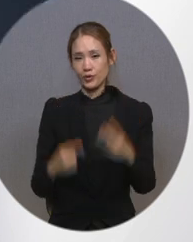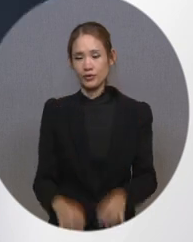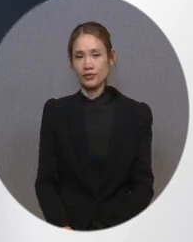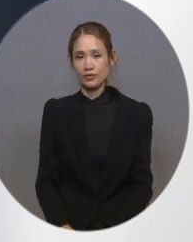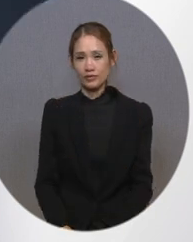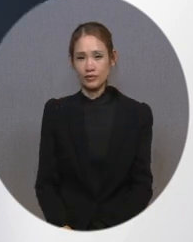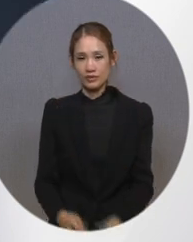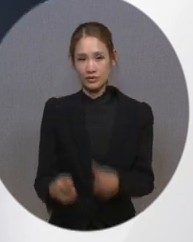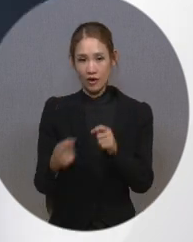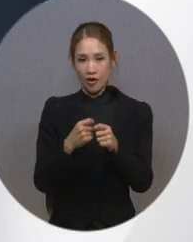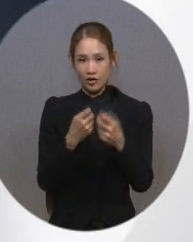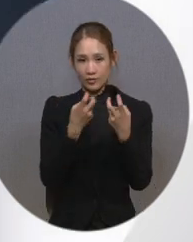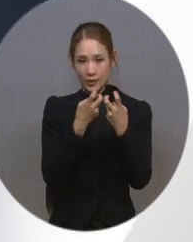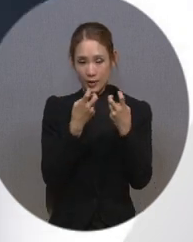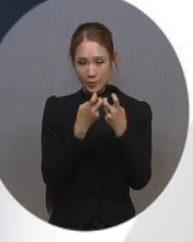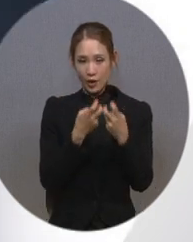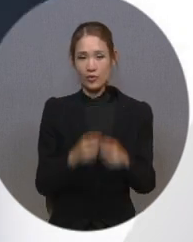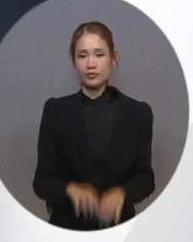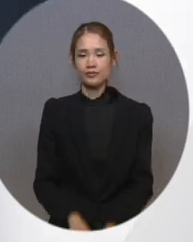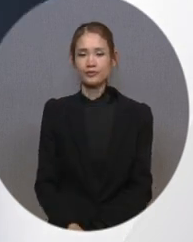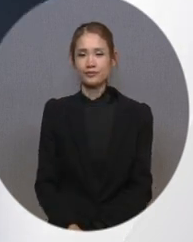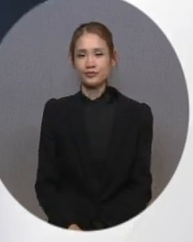접근성 설정에 진입한 뒤